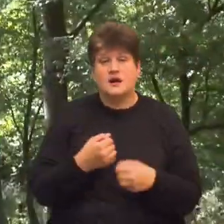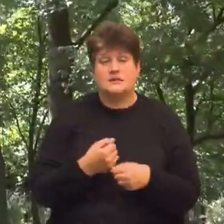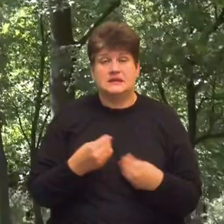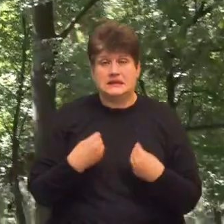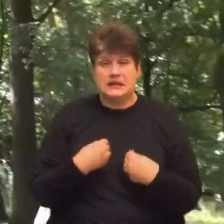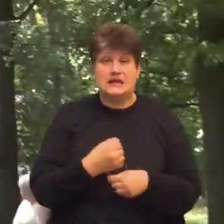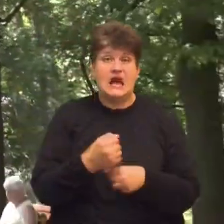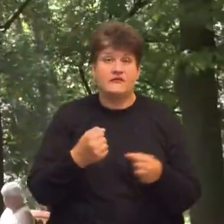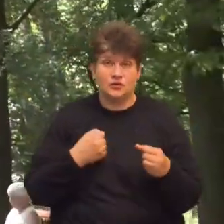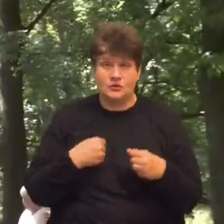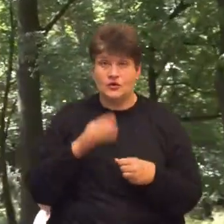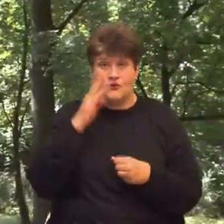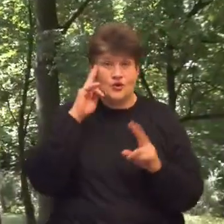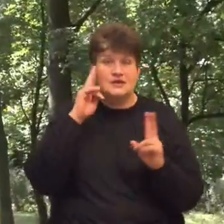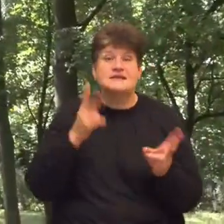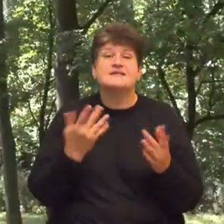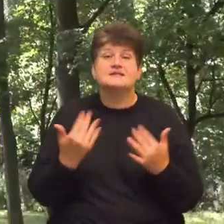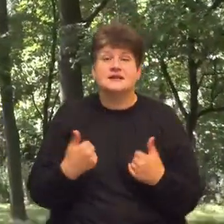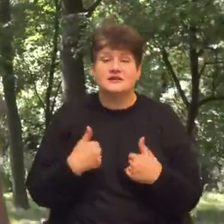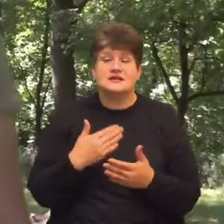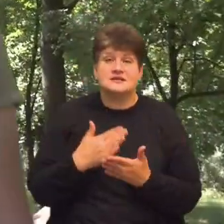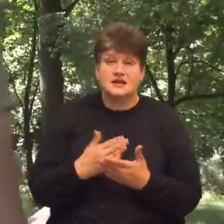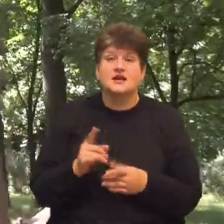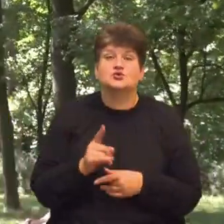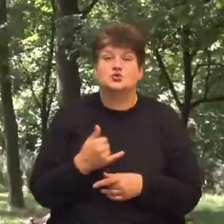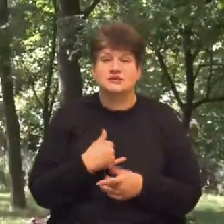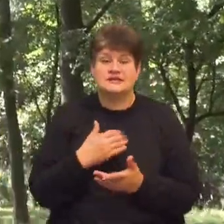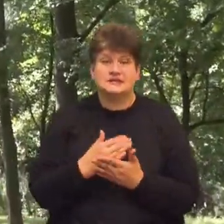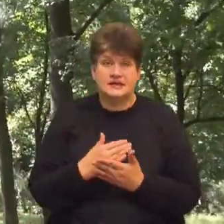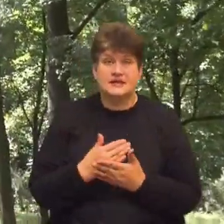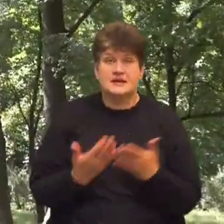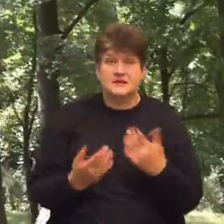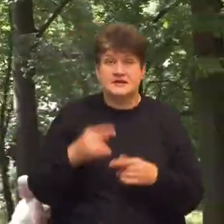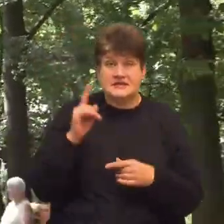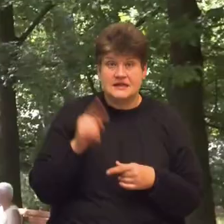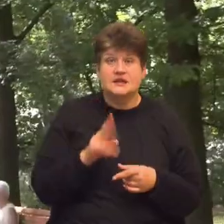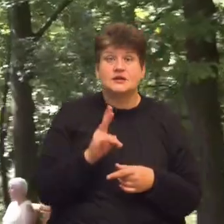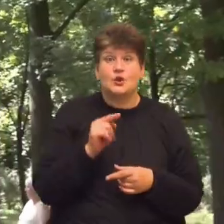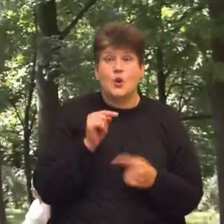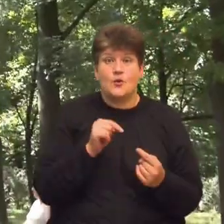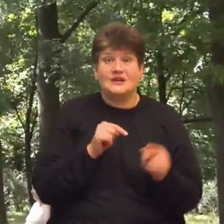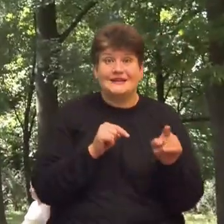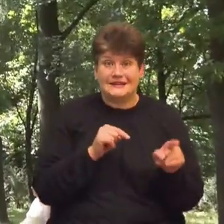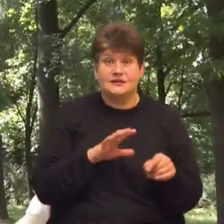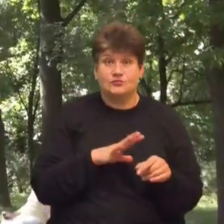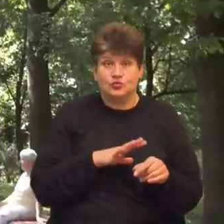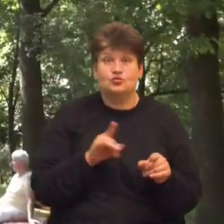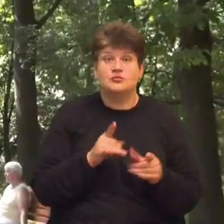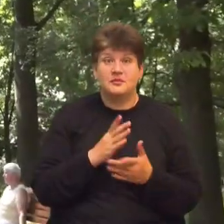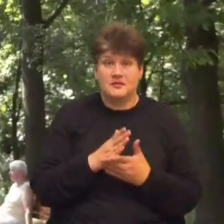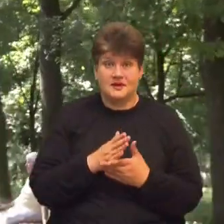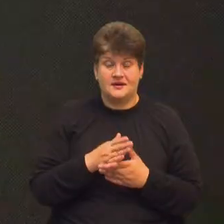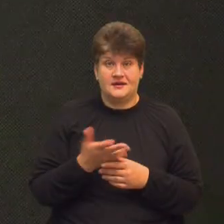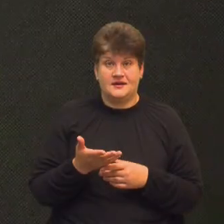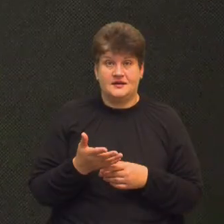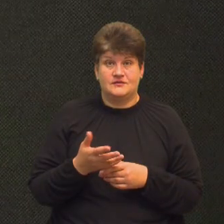Добре, що ворог теж не знав, скільки нас там є і що в нас є, вони, якби зараз знали, хто проти них стояв і що вони мали. Вони, не знаю, волосся на собі